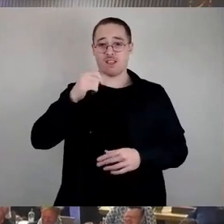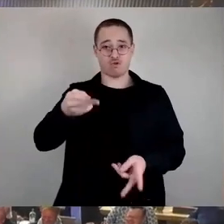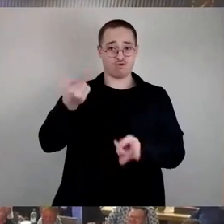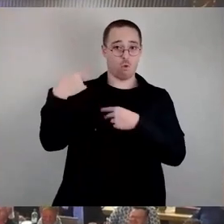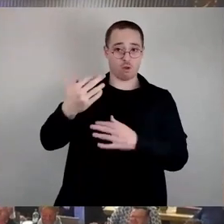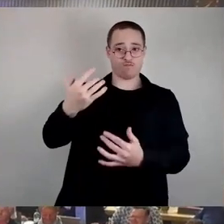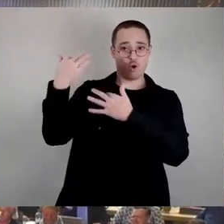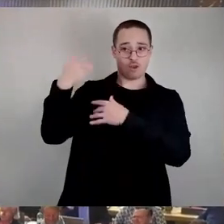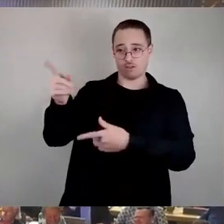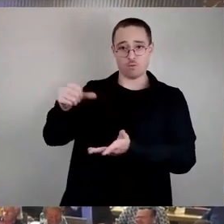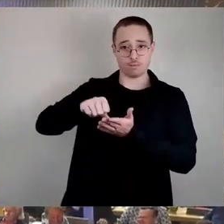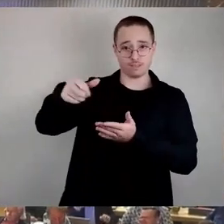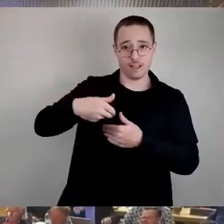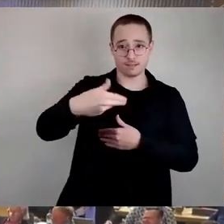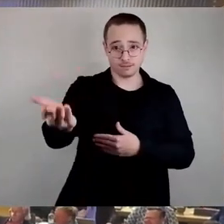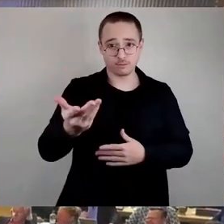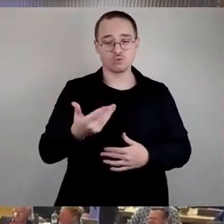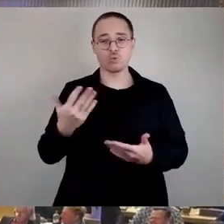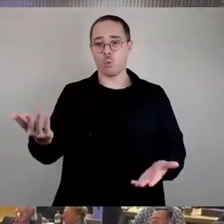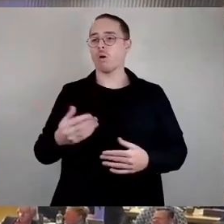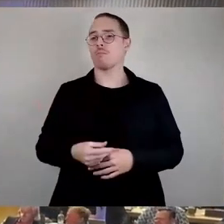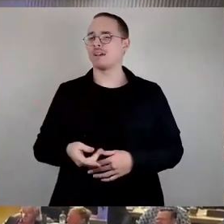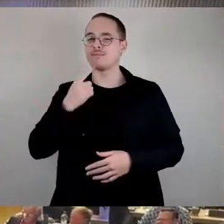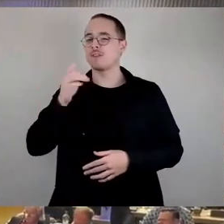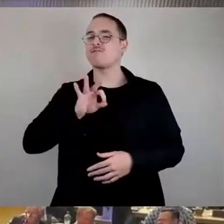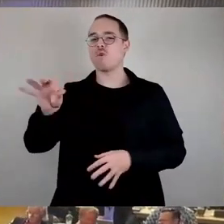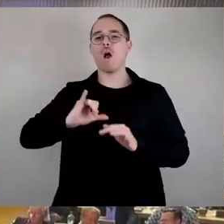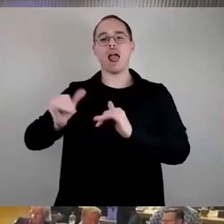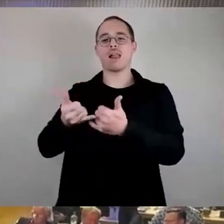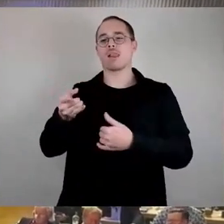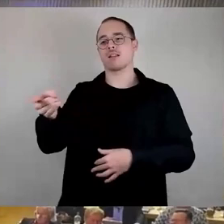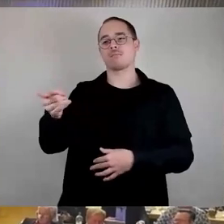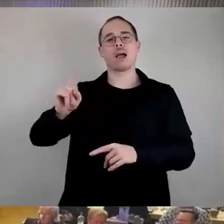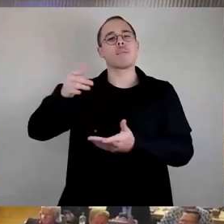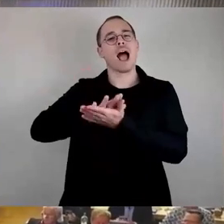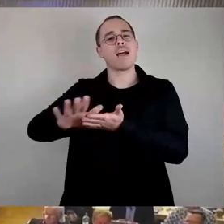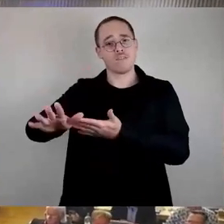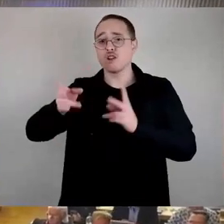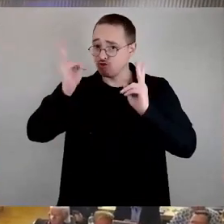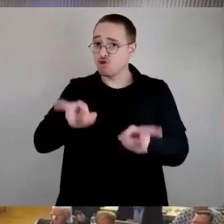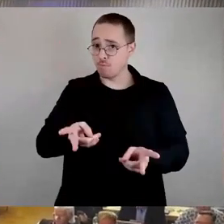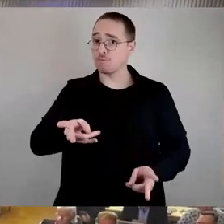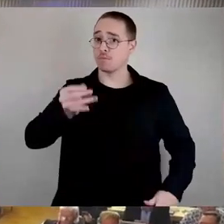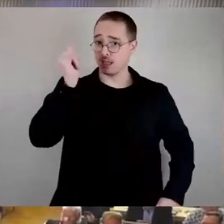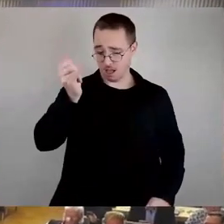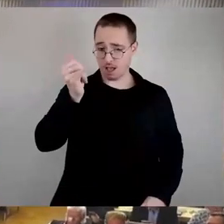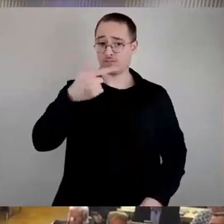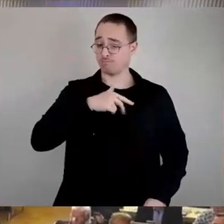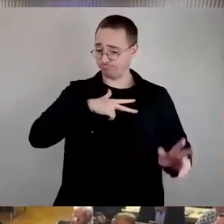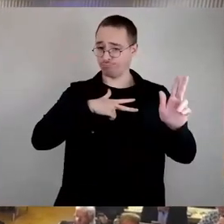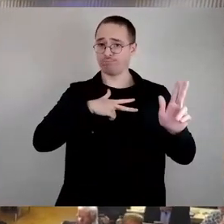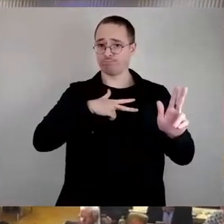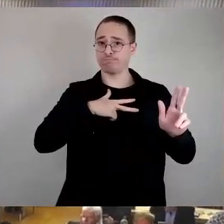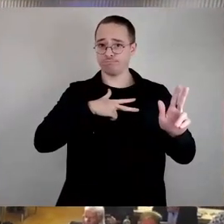für die Eltern, das will ich auch sagen, macht für die Eltern einfacher. Das ist unbestritten. Macht für die Eltern